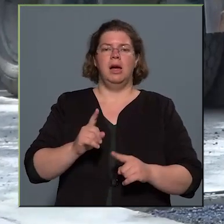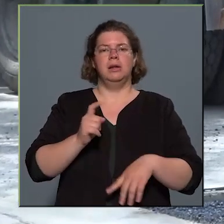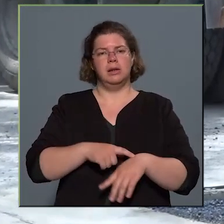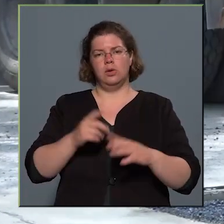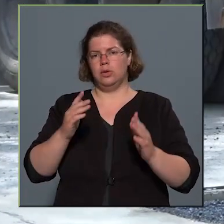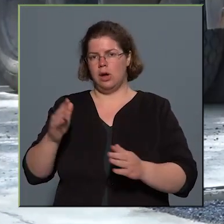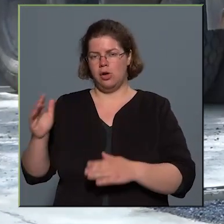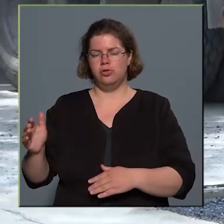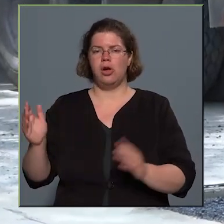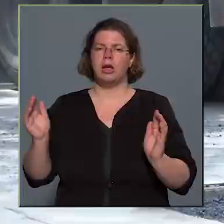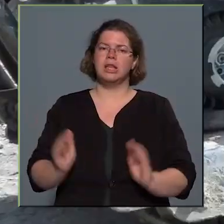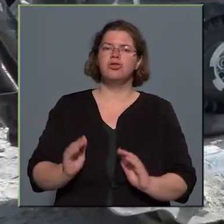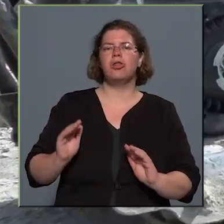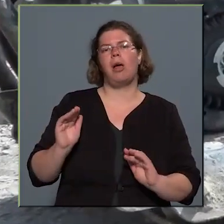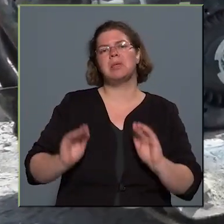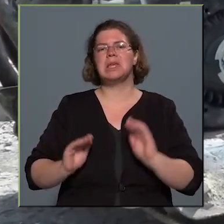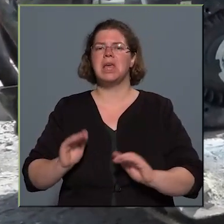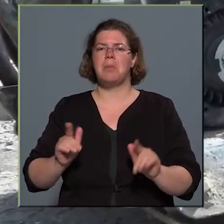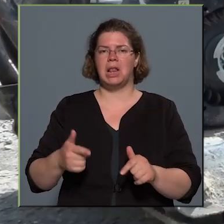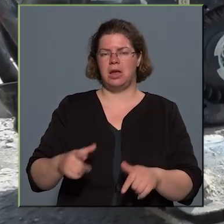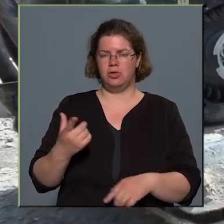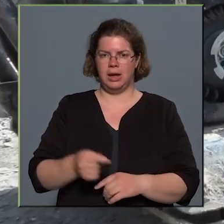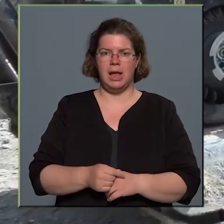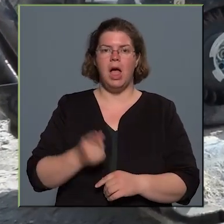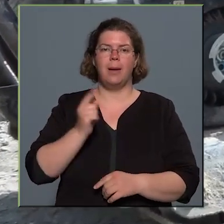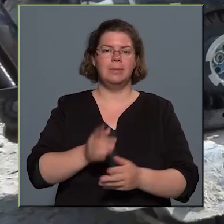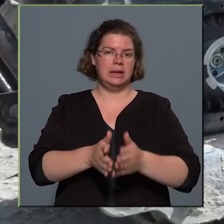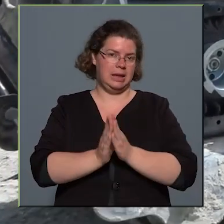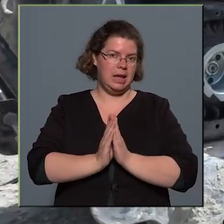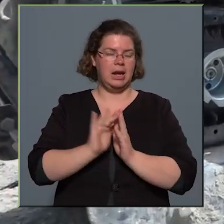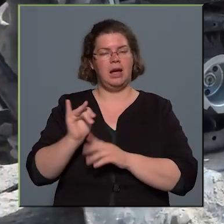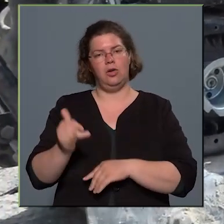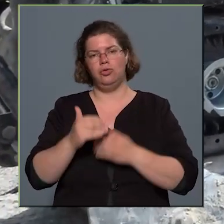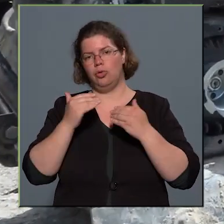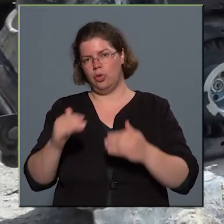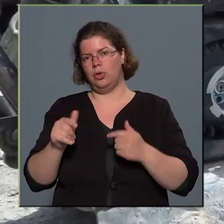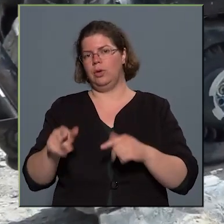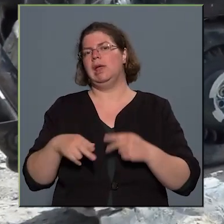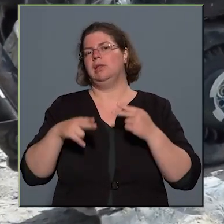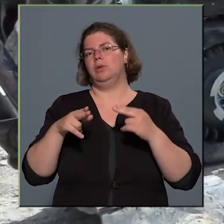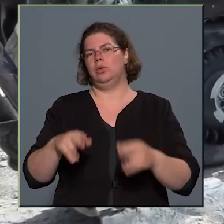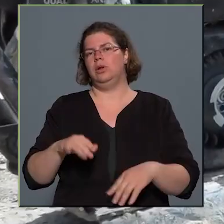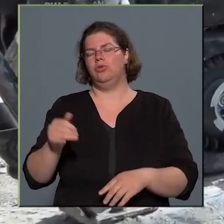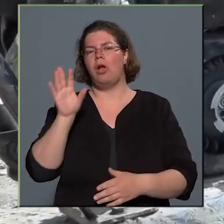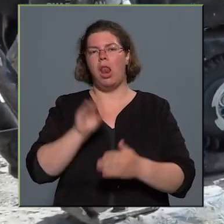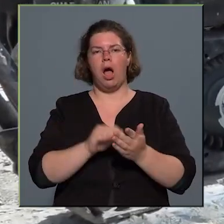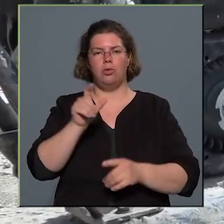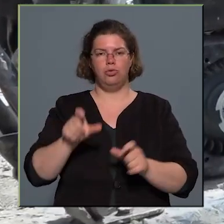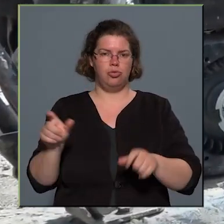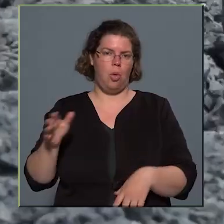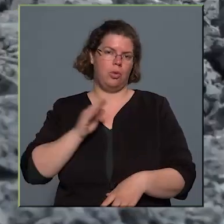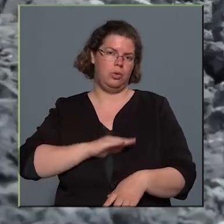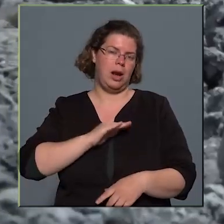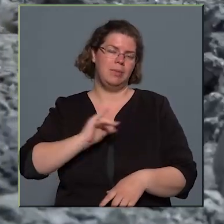kisebb kényelmetlenségekkel, amelyeket kérik, és hát amelyekhez köszönjük ez úton is a lakosoknak a türelmét, és